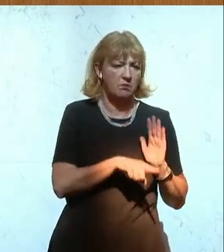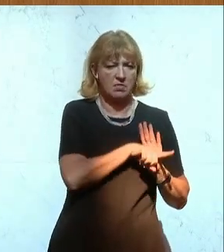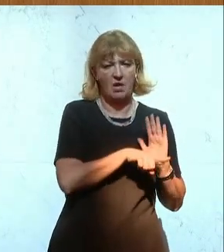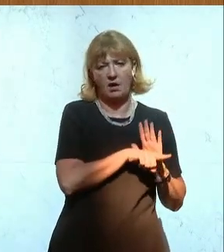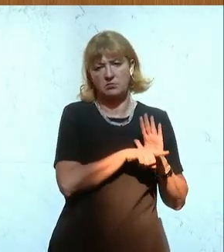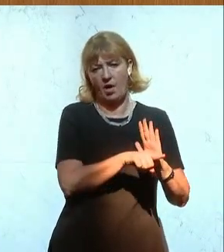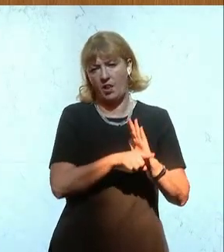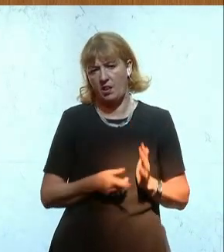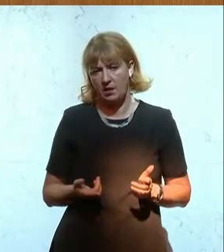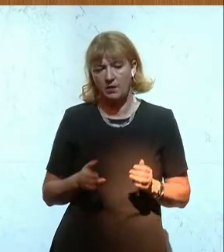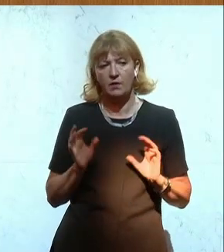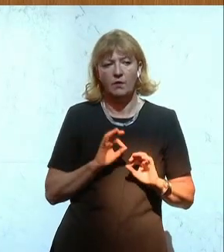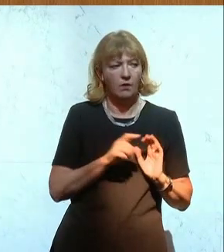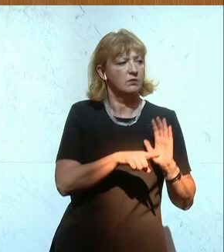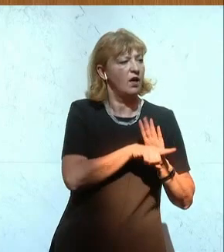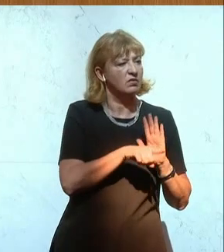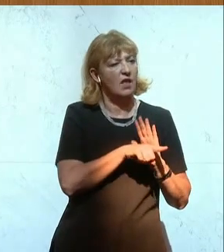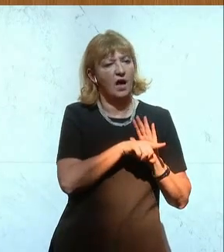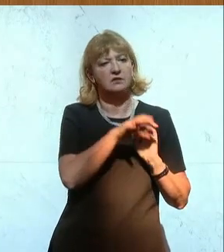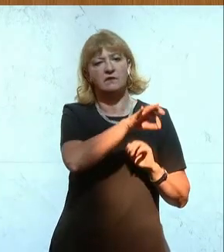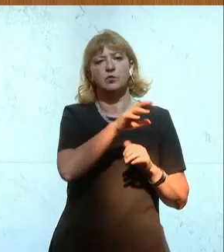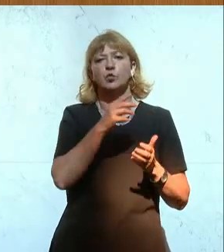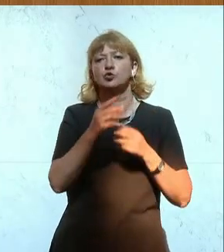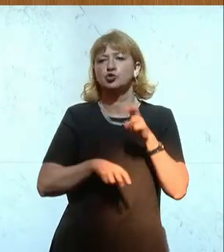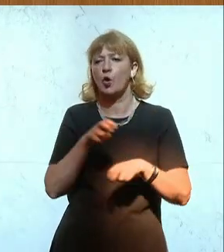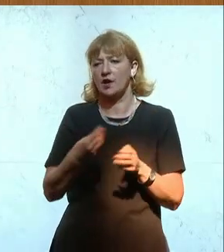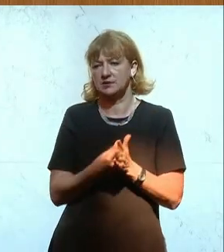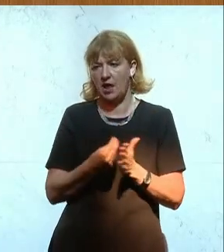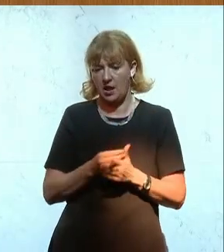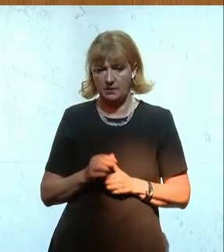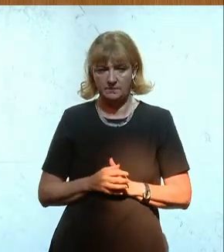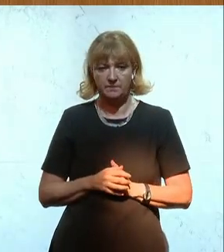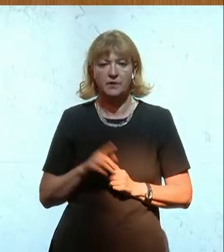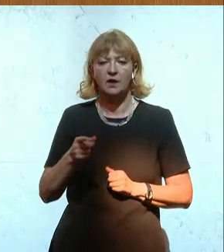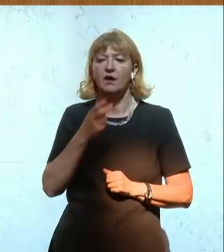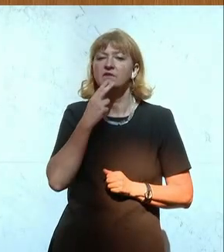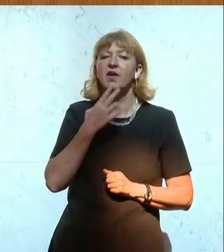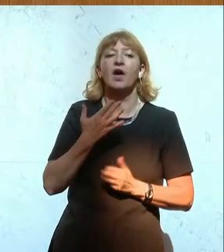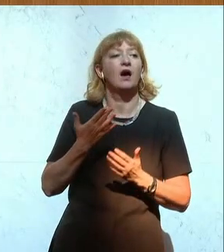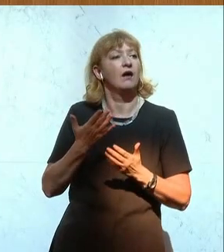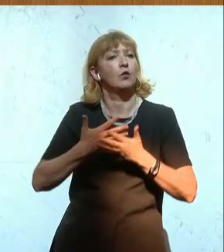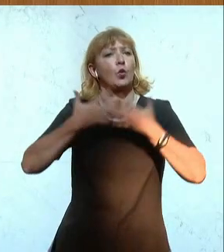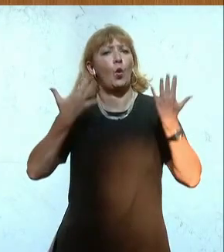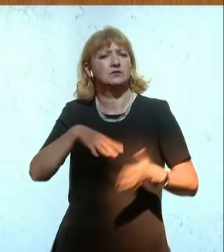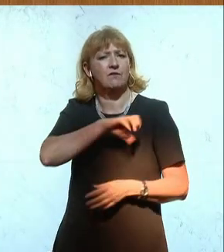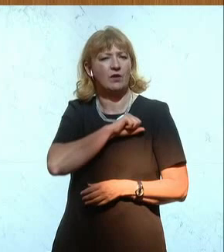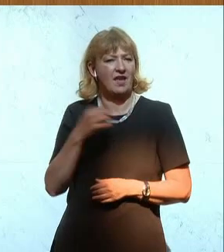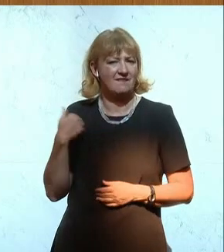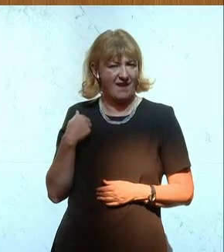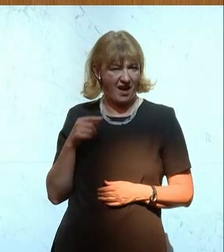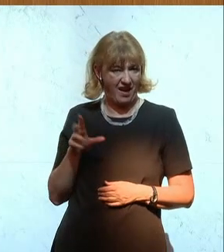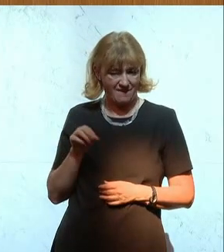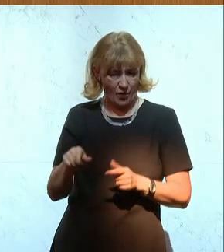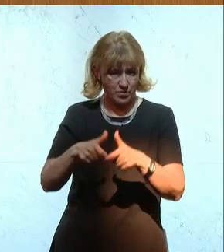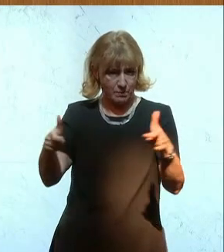natürlich zu Lasten der Steuerzahler. Wer waren die großen Profiteure der Kovac? Zum einen